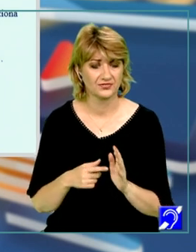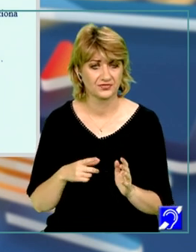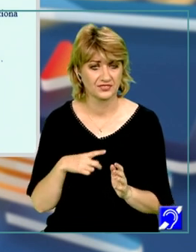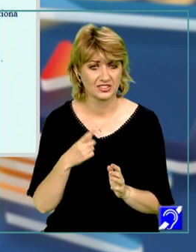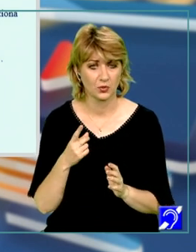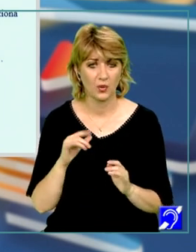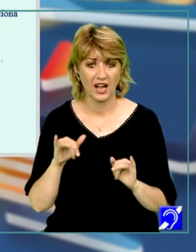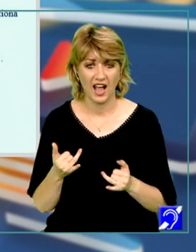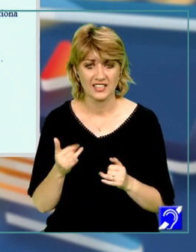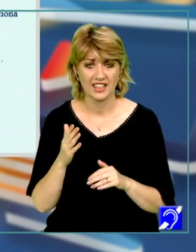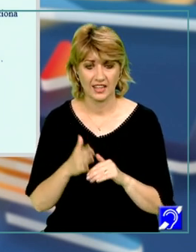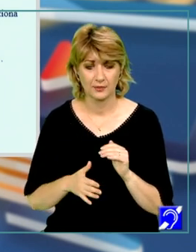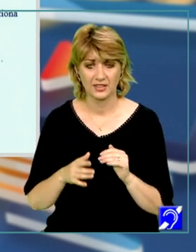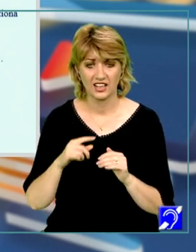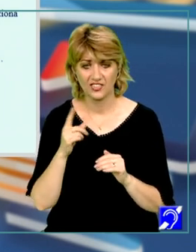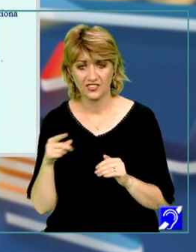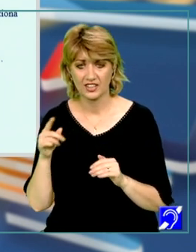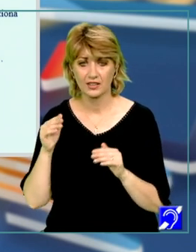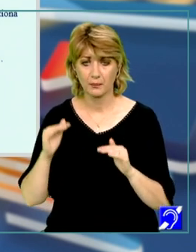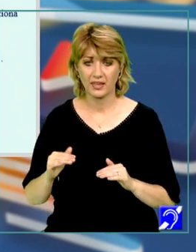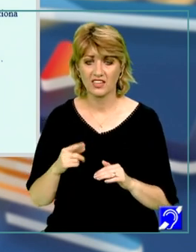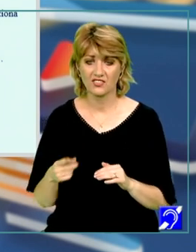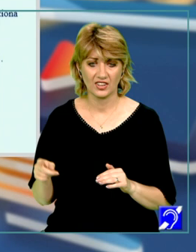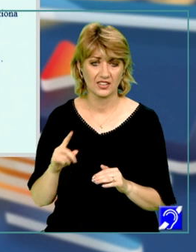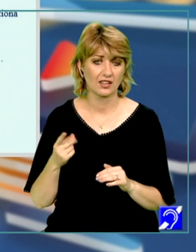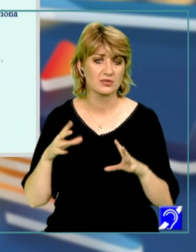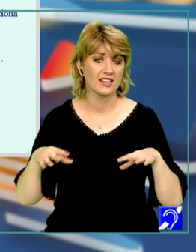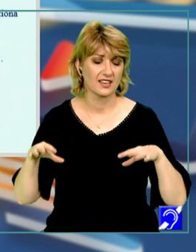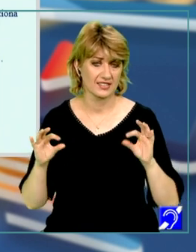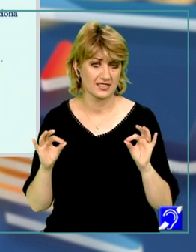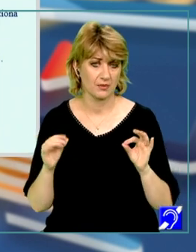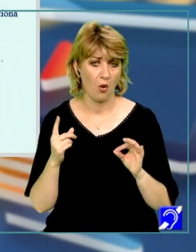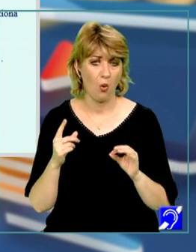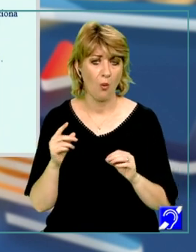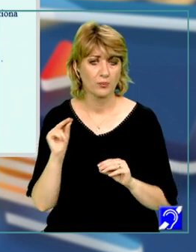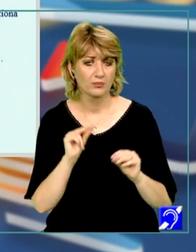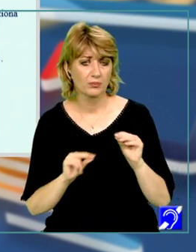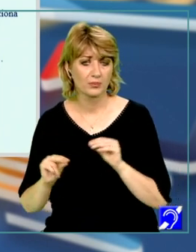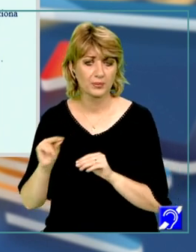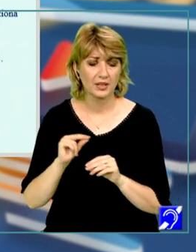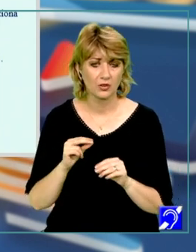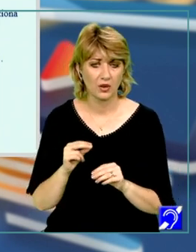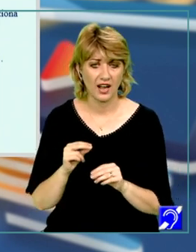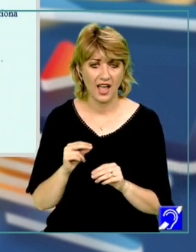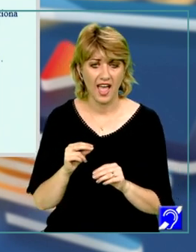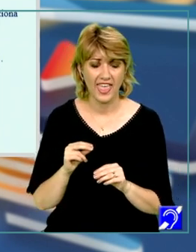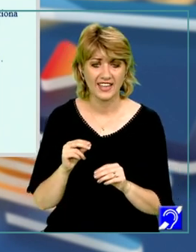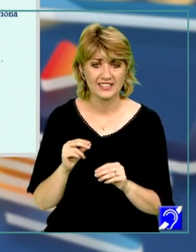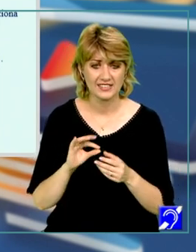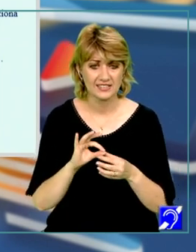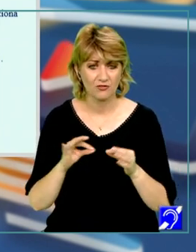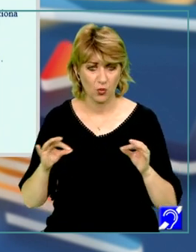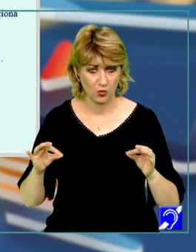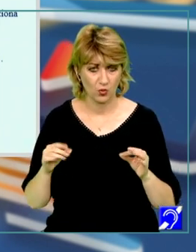nedeterminare infinit pe infinit, deci trebuie să găsim o prelucrare a expresiei funcției.